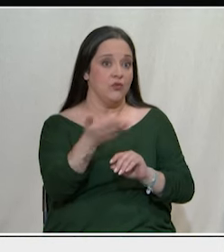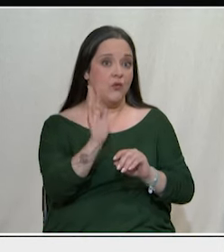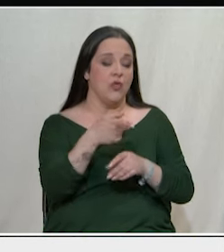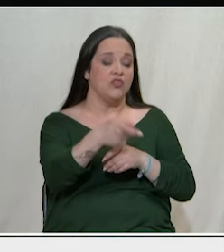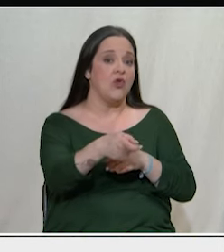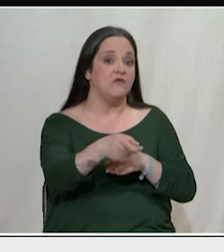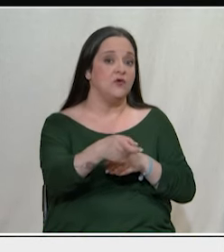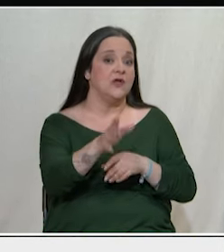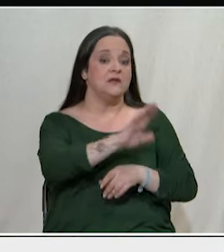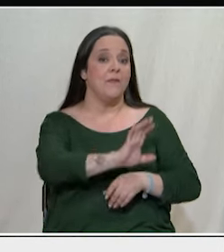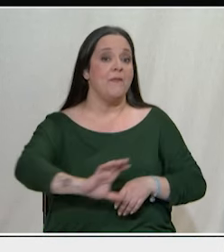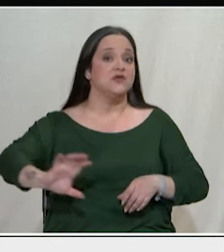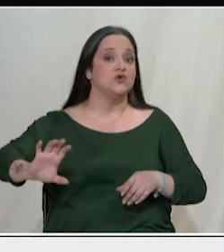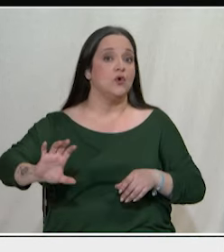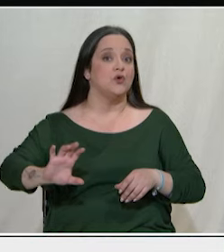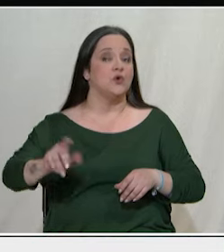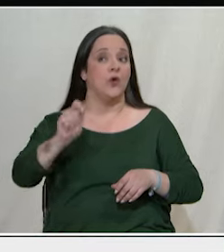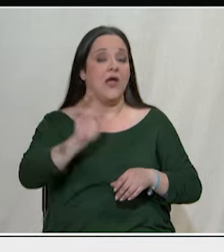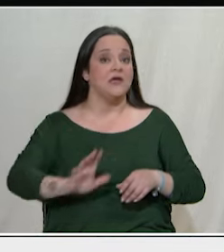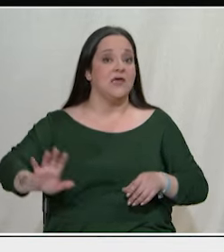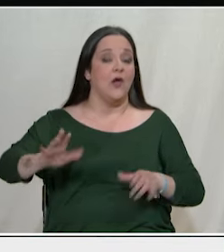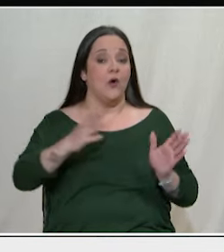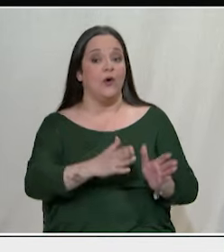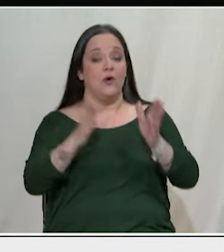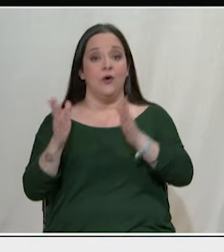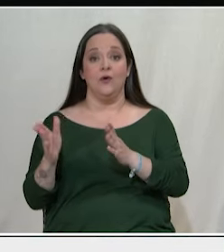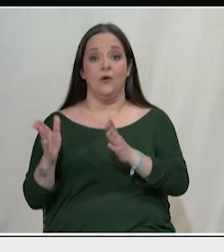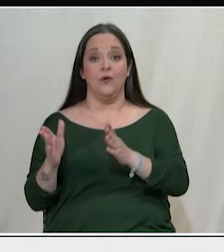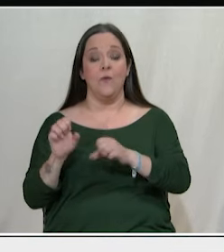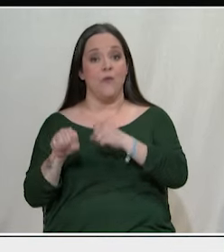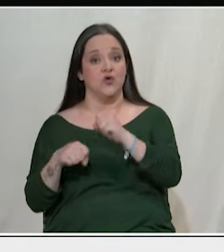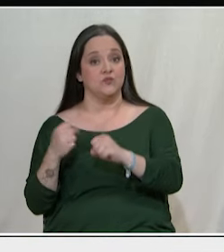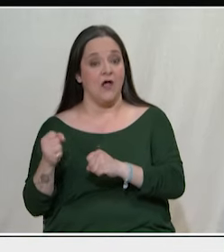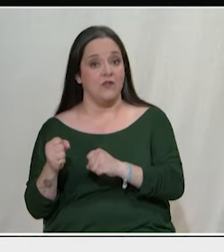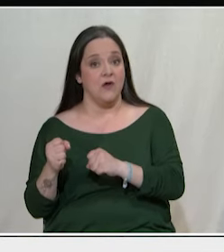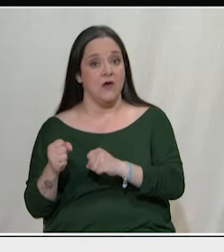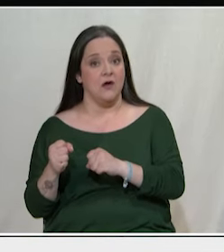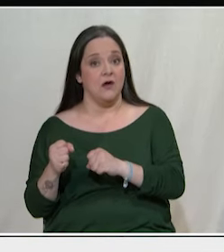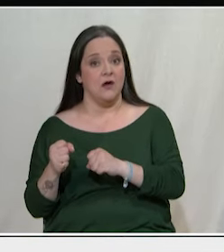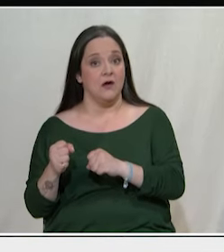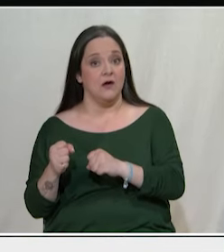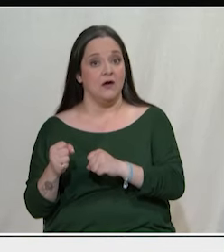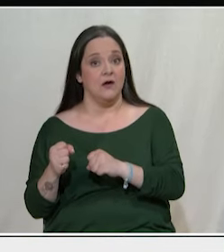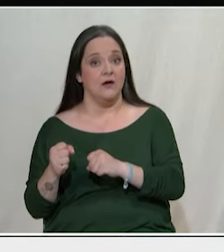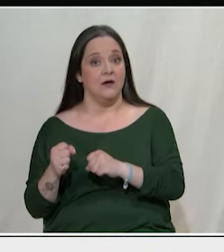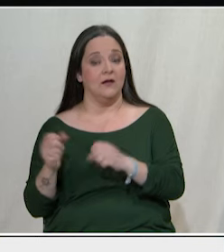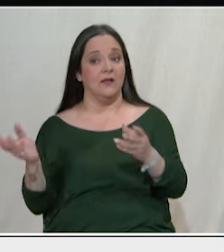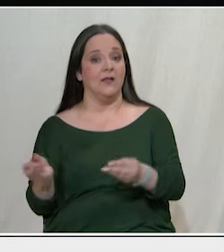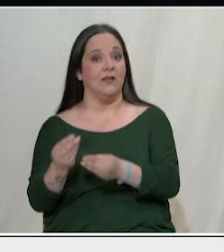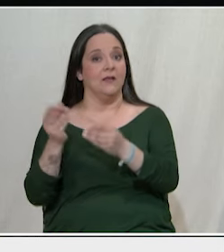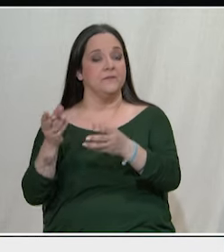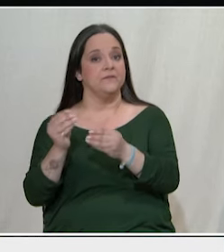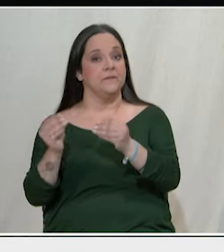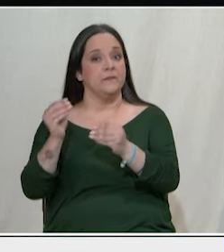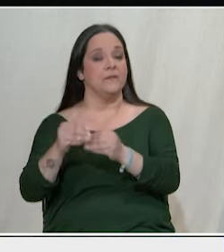στη Μεσόγειο, στο Αιγαίο και τα λοιπά και απ' την άλλη μια προσπάθεια να γίνουν αντικείμενο υπερεκμετάλλευσης σαν